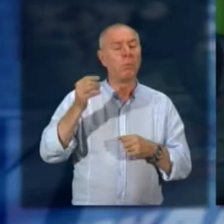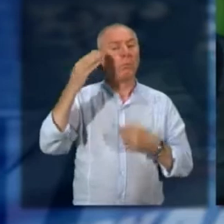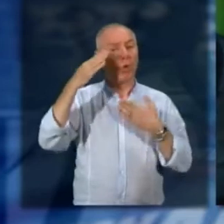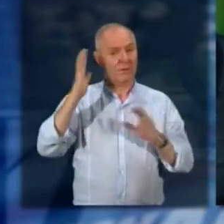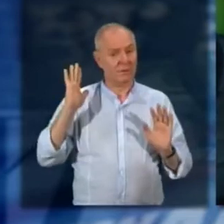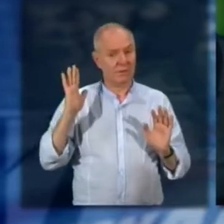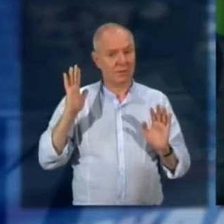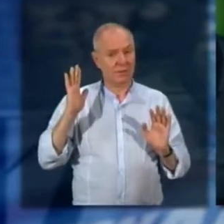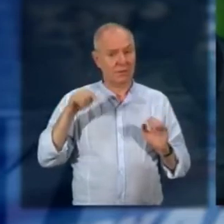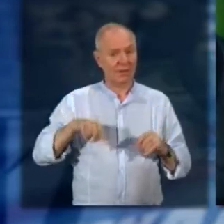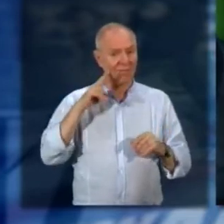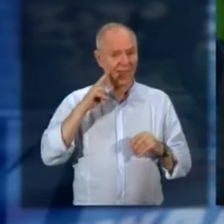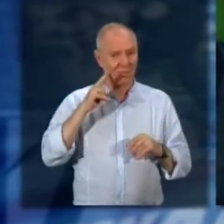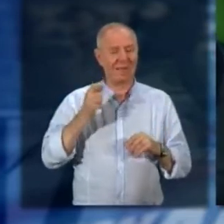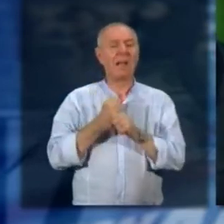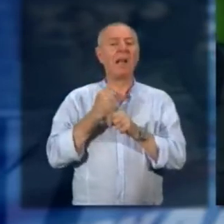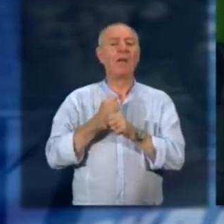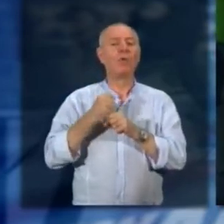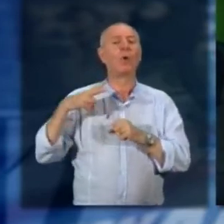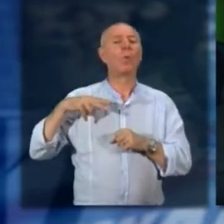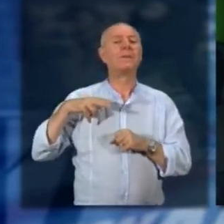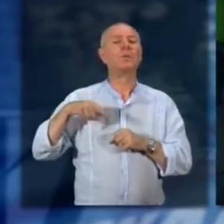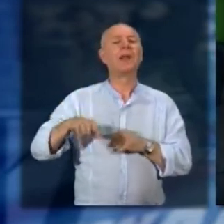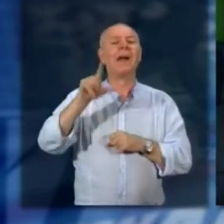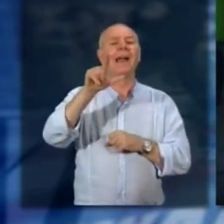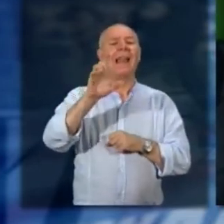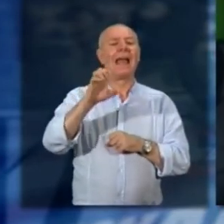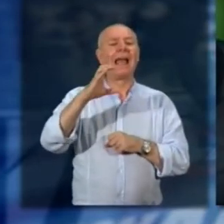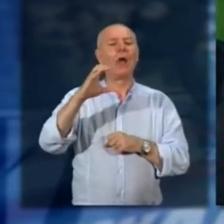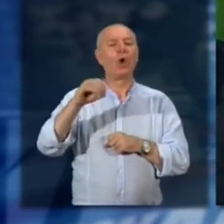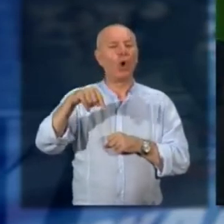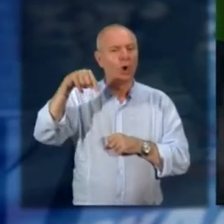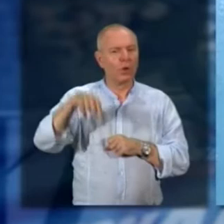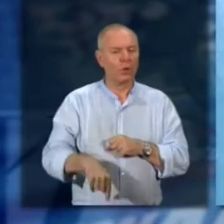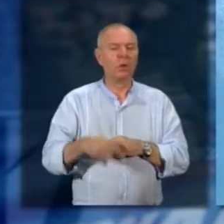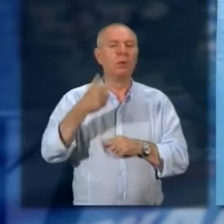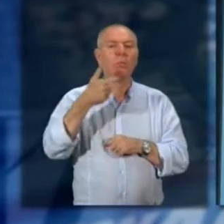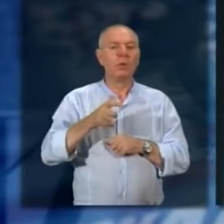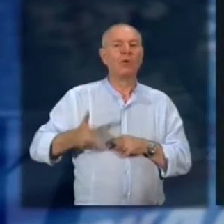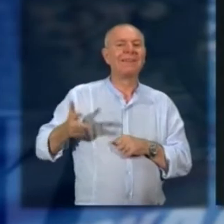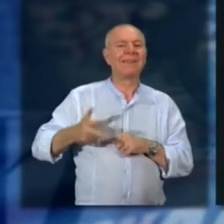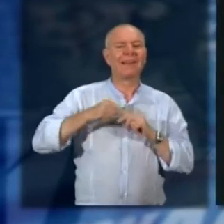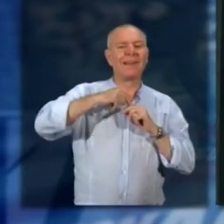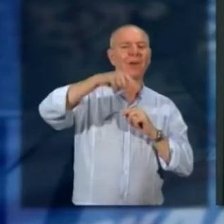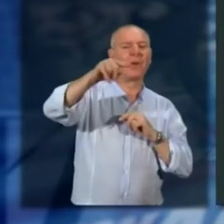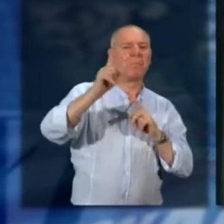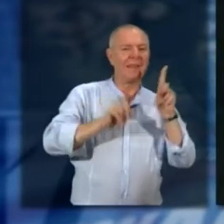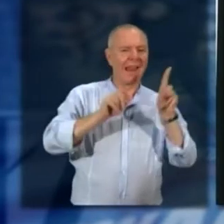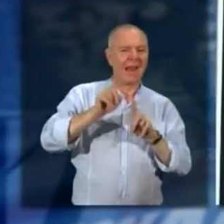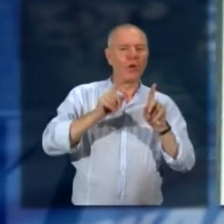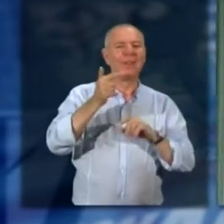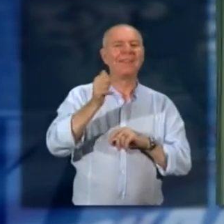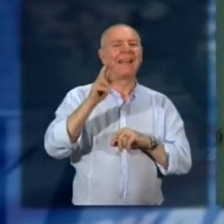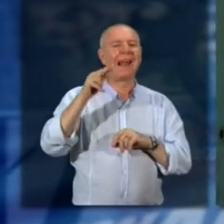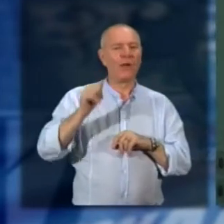polizia originario di Verbagna in servizio alla questura di Lecco, picchiato da un gruppo di nigeriani sul treno Milano-Tirano. Il